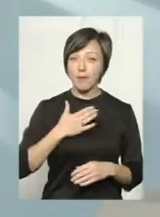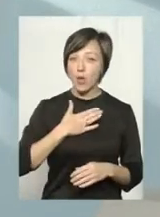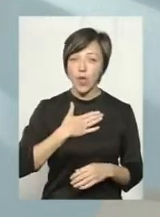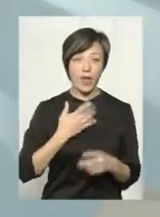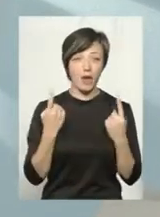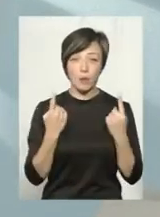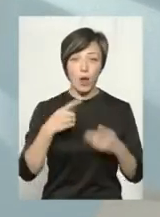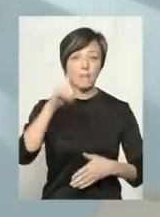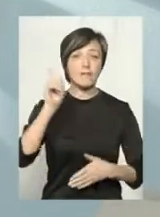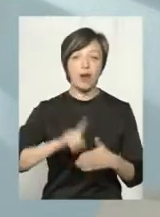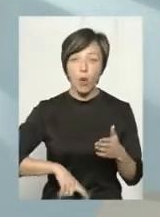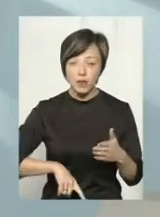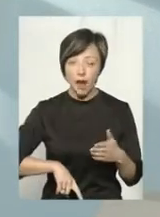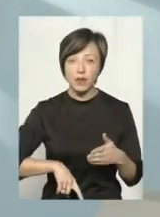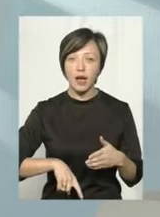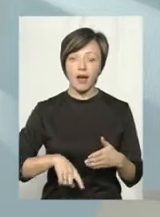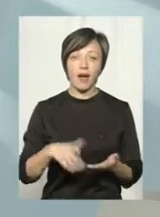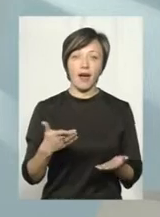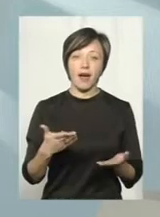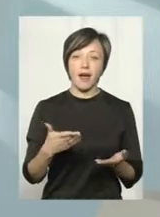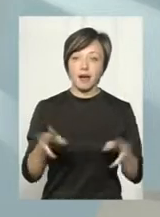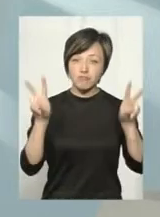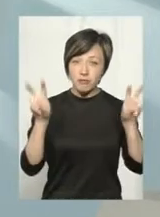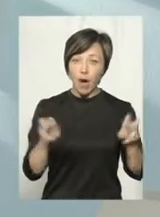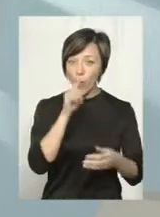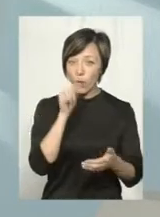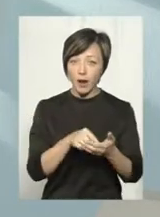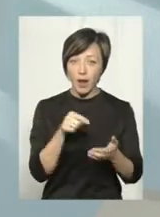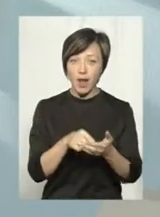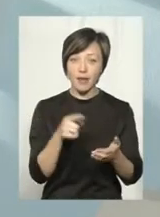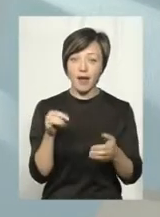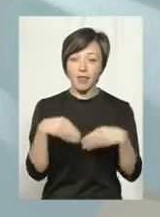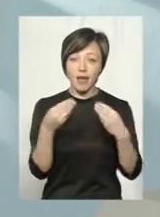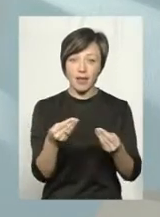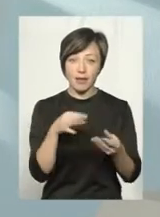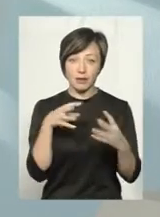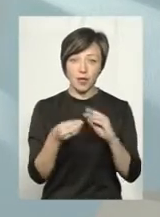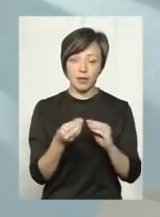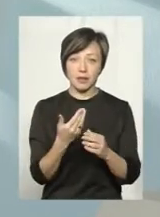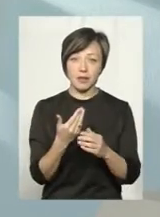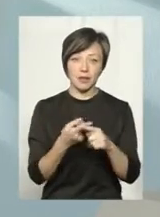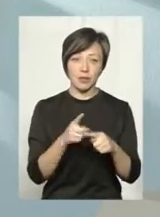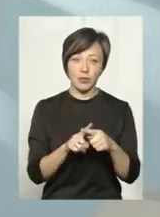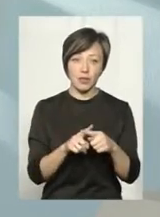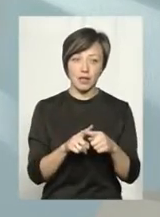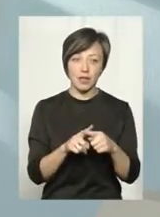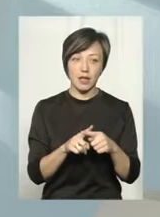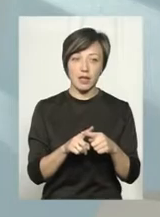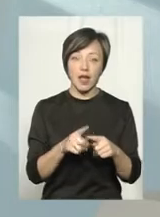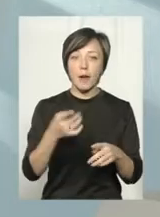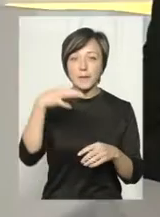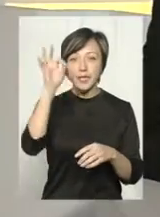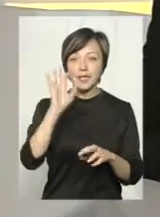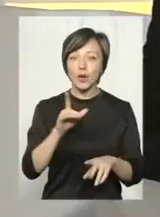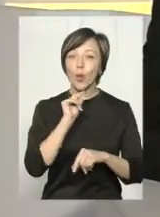глибоке переконання, курка, яка не саяється, ніколи не підапідніш. А пітух, який тільки